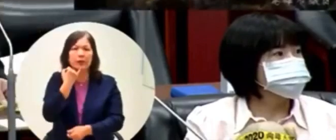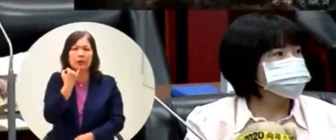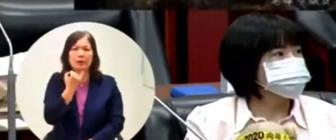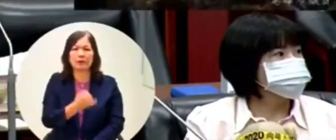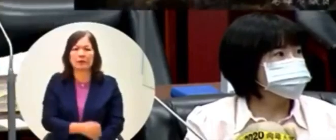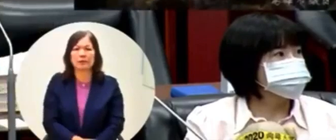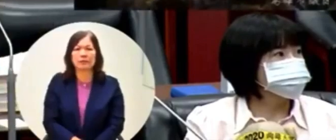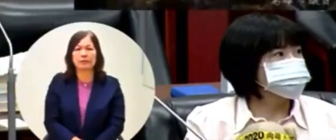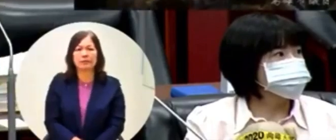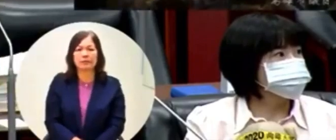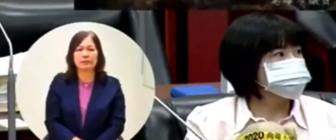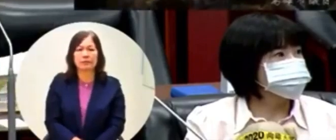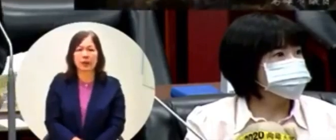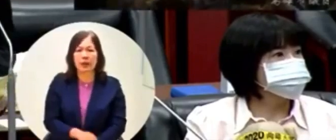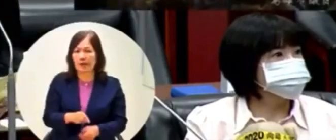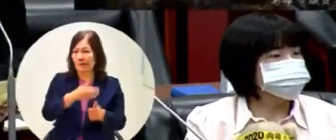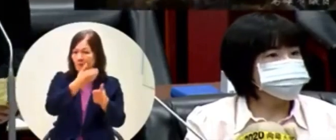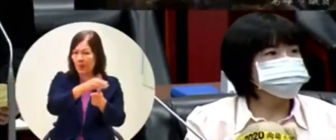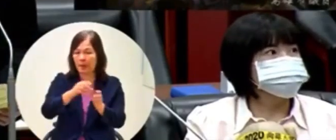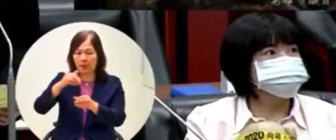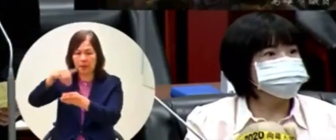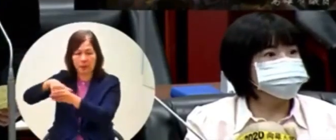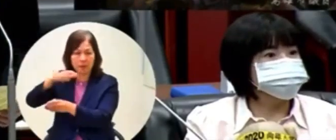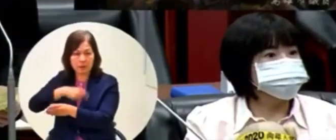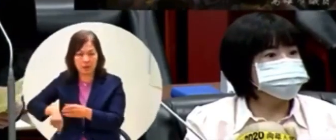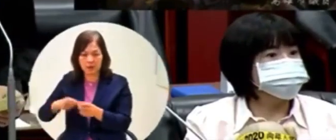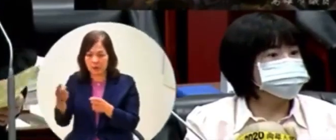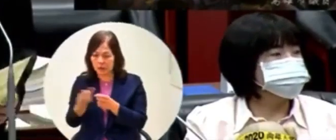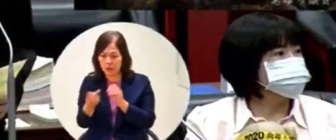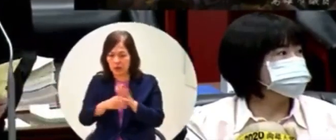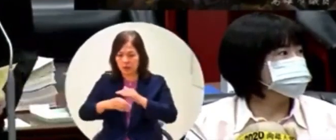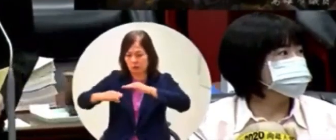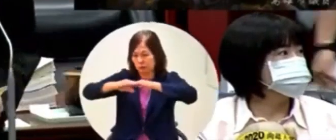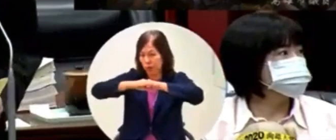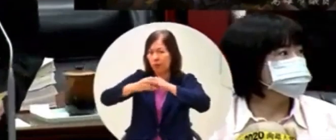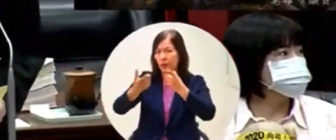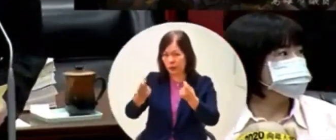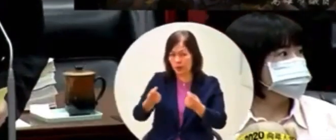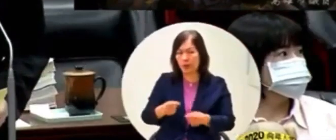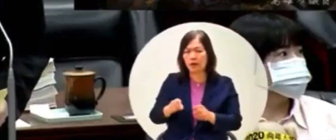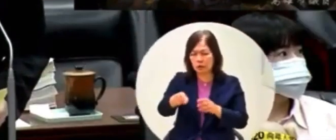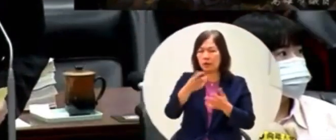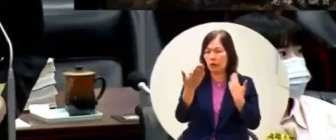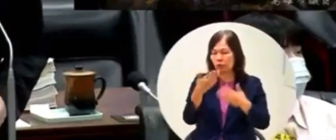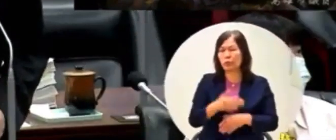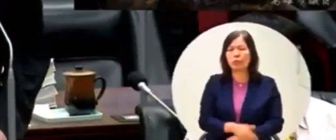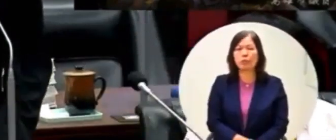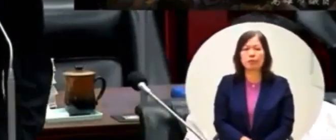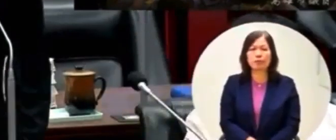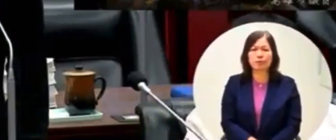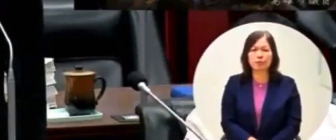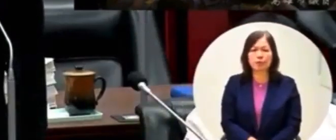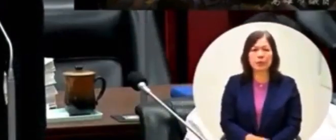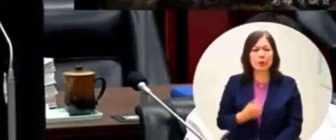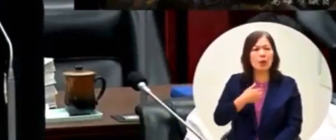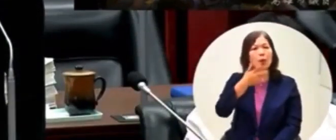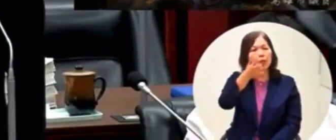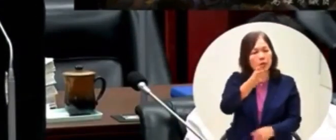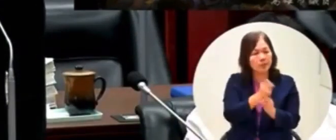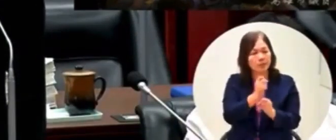所以罷免跟選舉這是同等位階的工作這和市長你要很清楚我問你一個工作